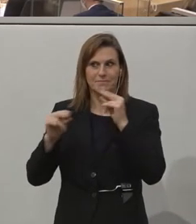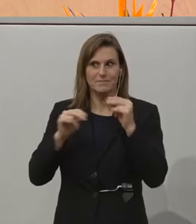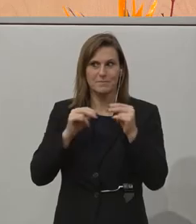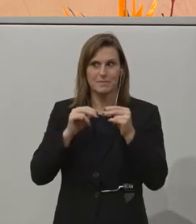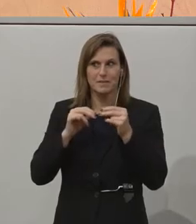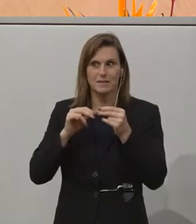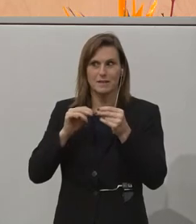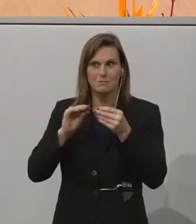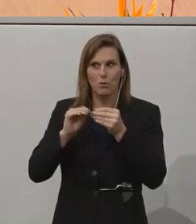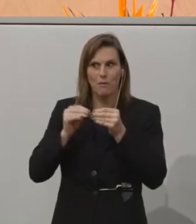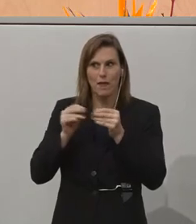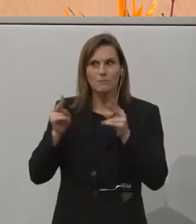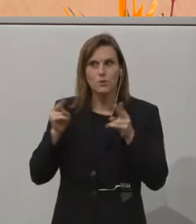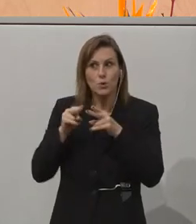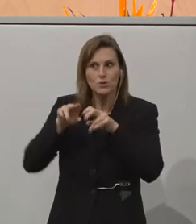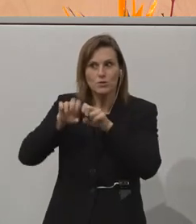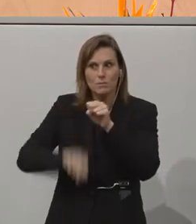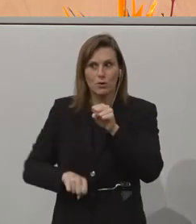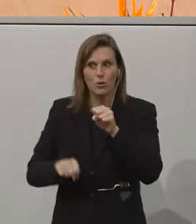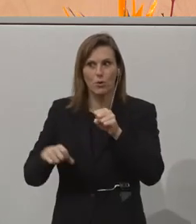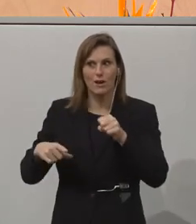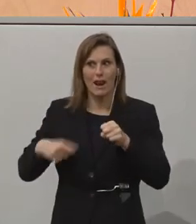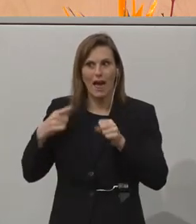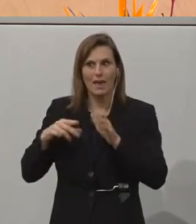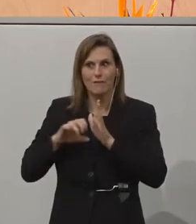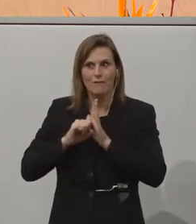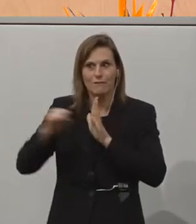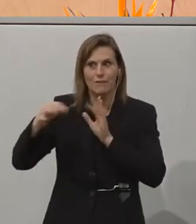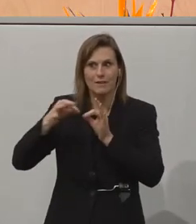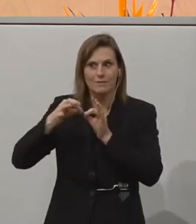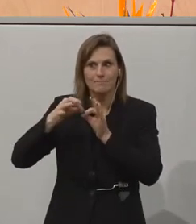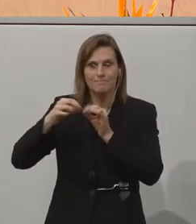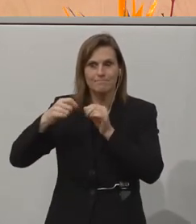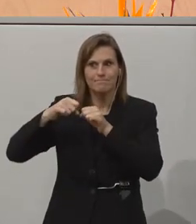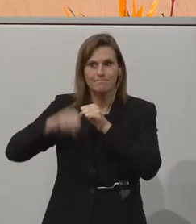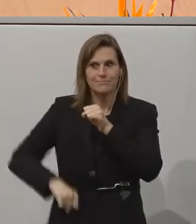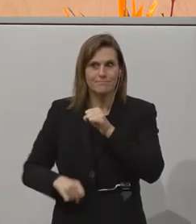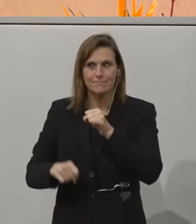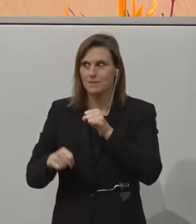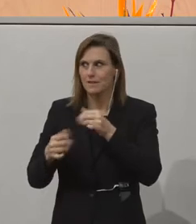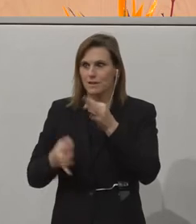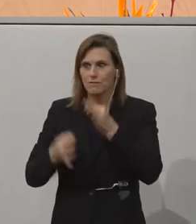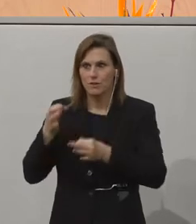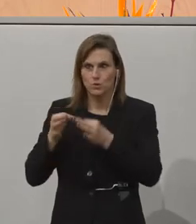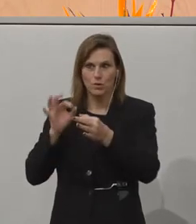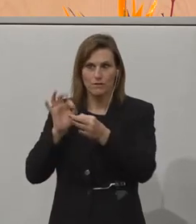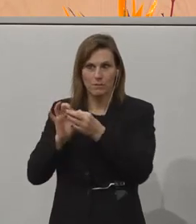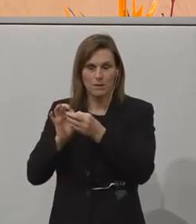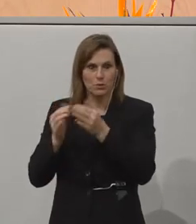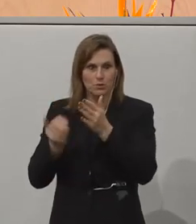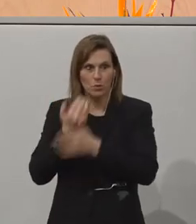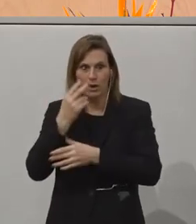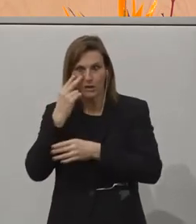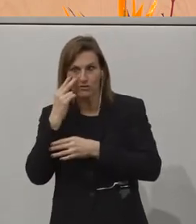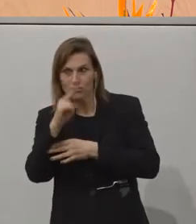that new product, it is to test at the end it is best test at